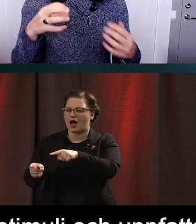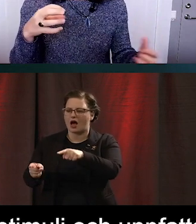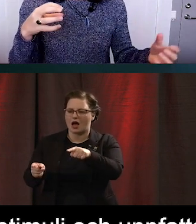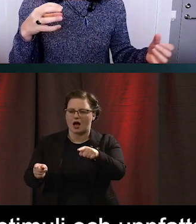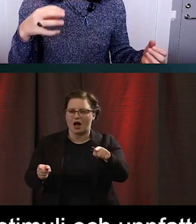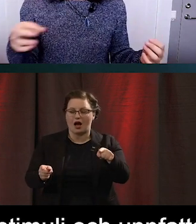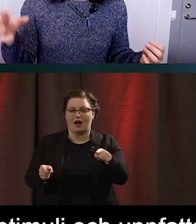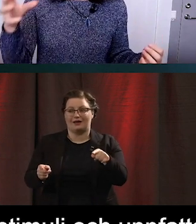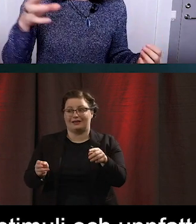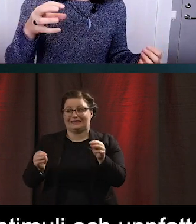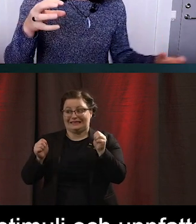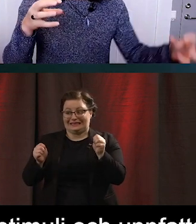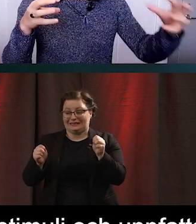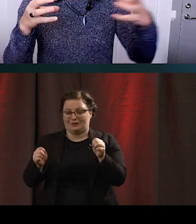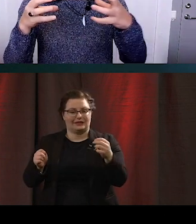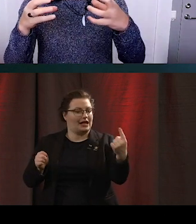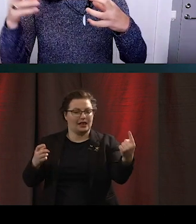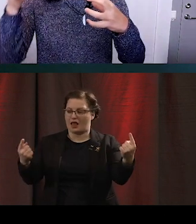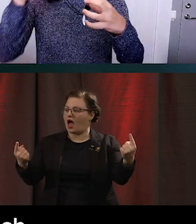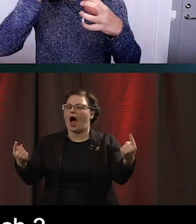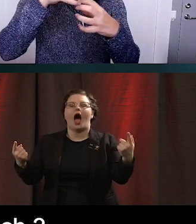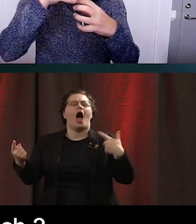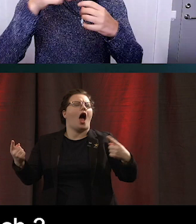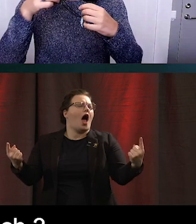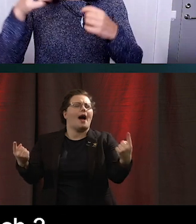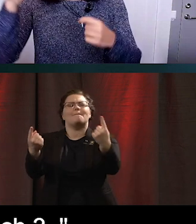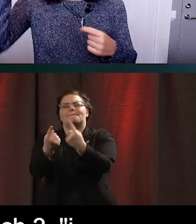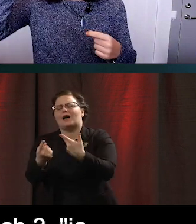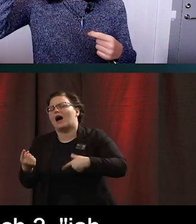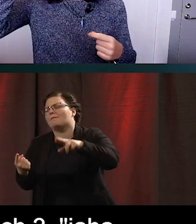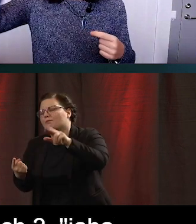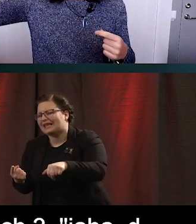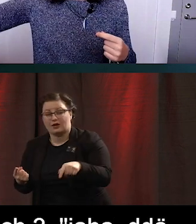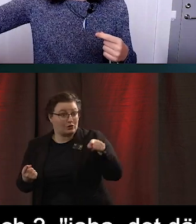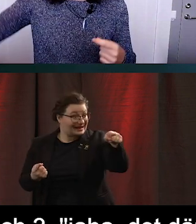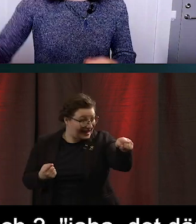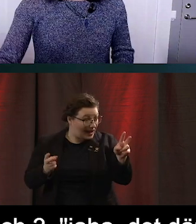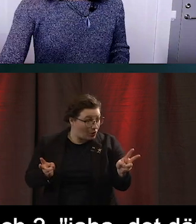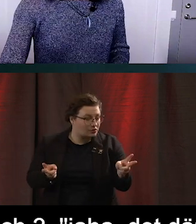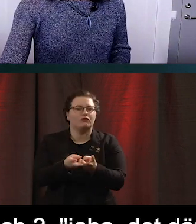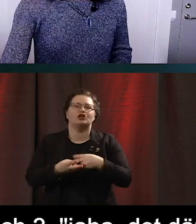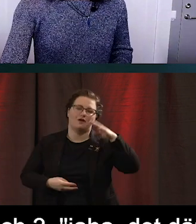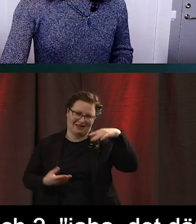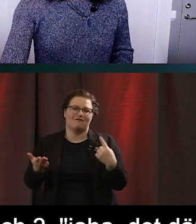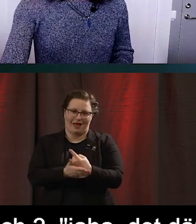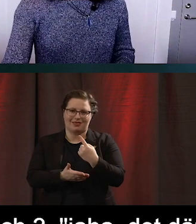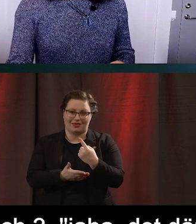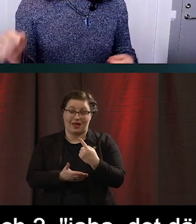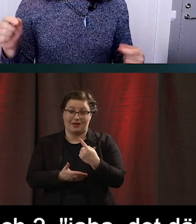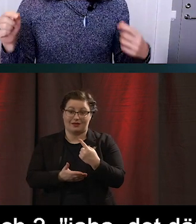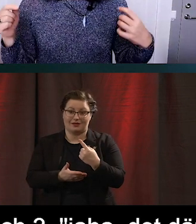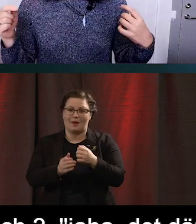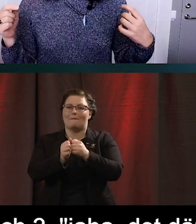fall lägga ihop två och två. att aha, det där tillsammans med det där tillsammans med det där betyder att det är det här som händer. Å